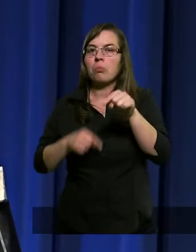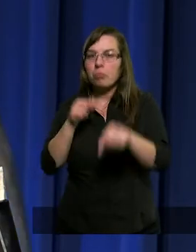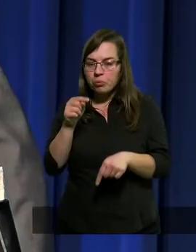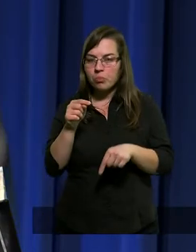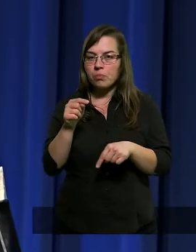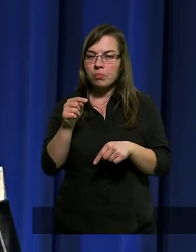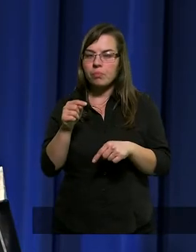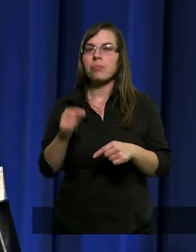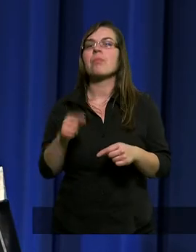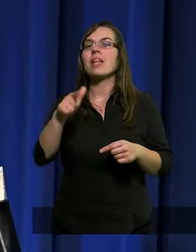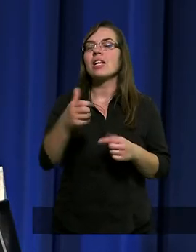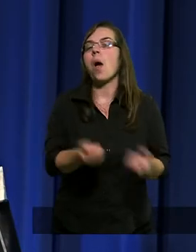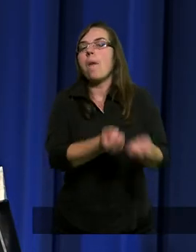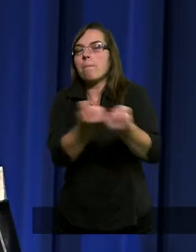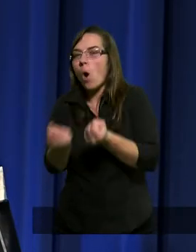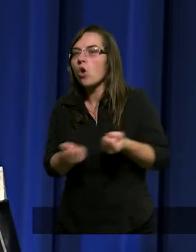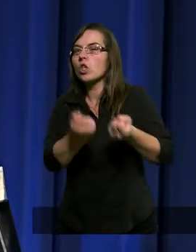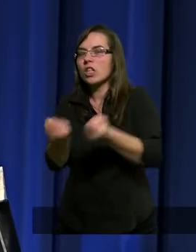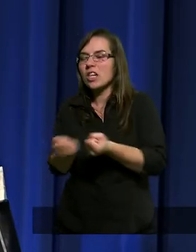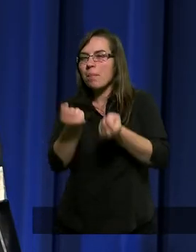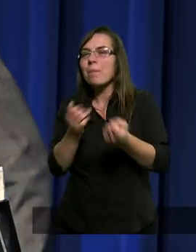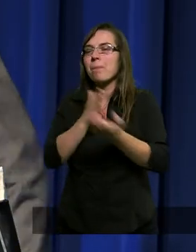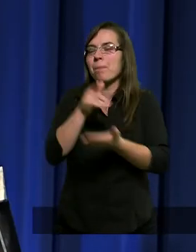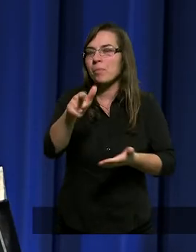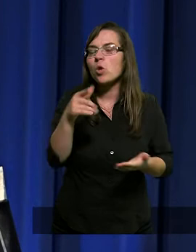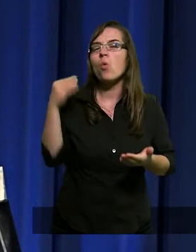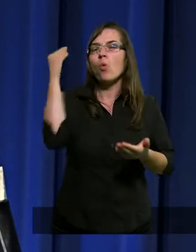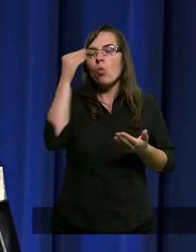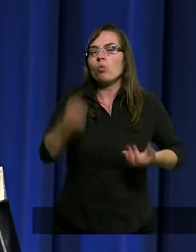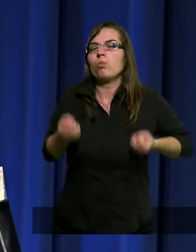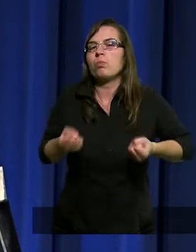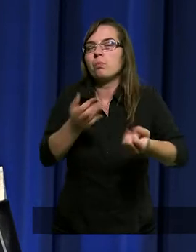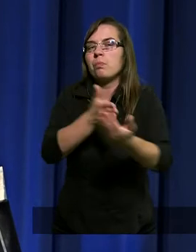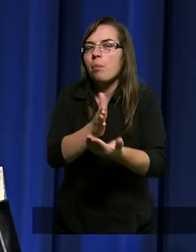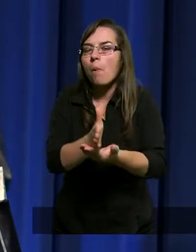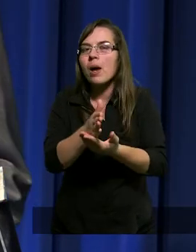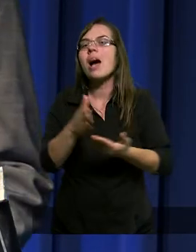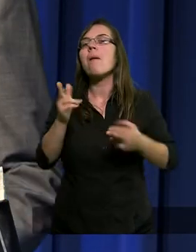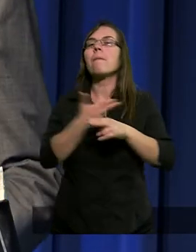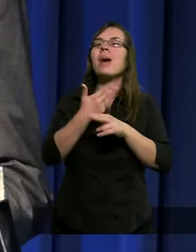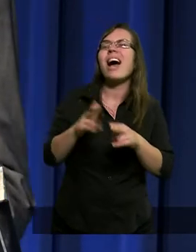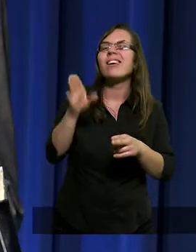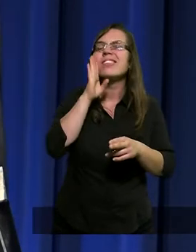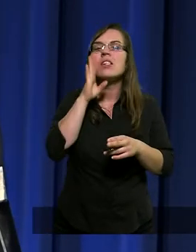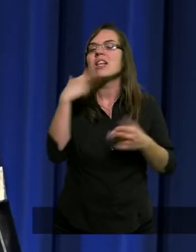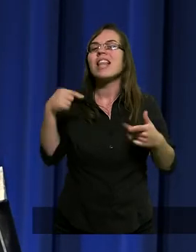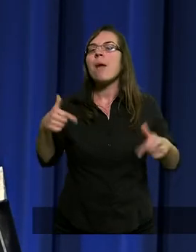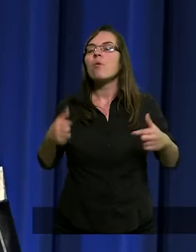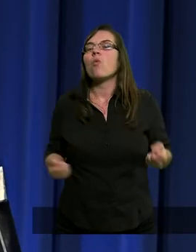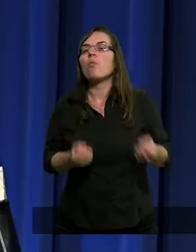następnie podtrzymywany przez dwóch uczniów. Prawdopodobnie, gdyby nie był